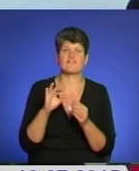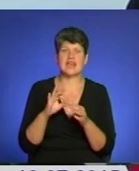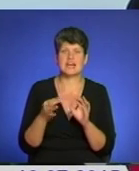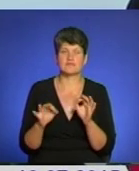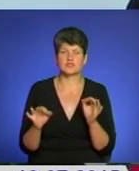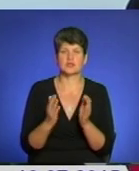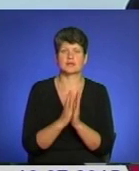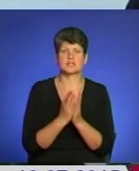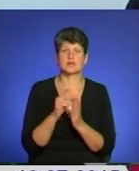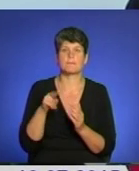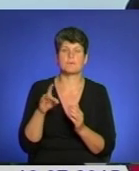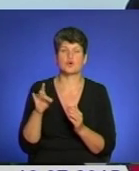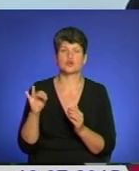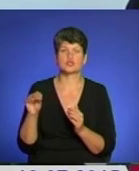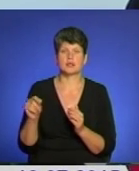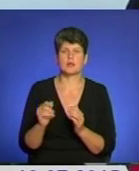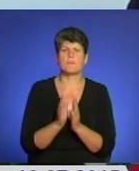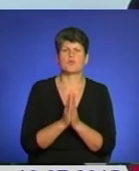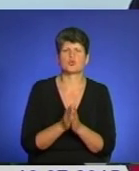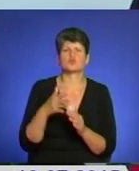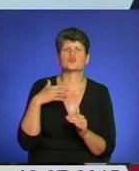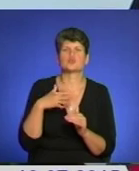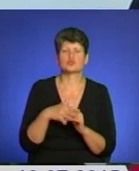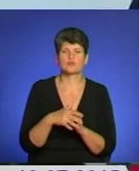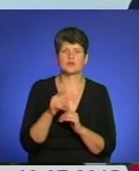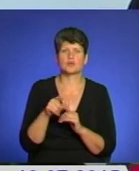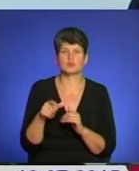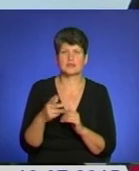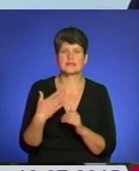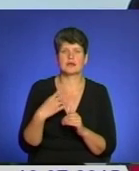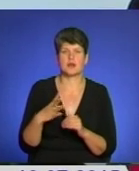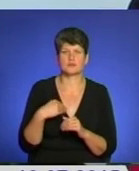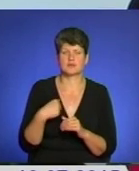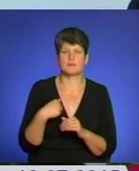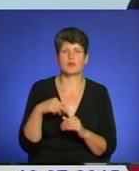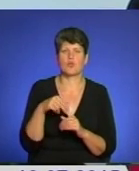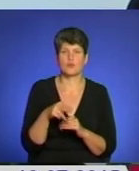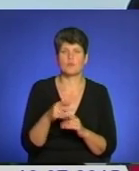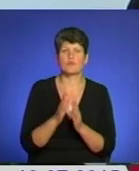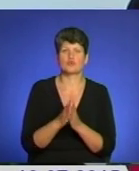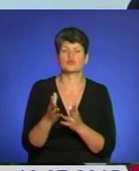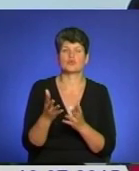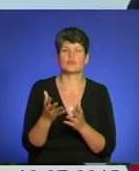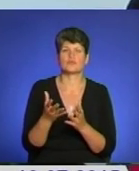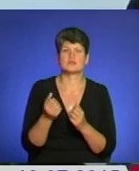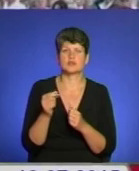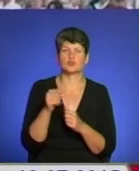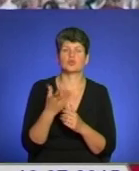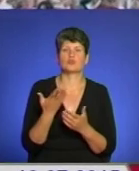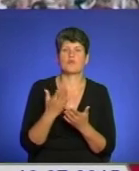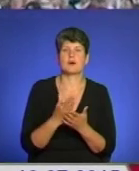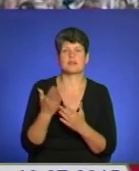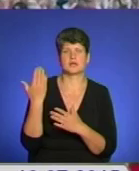книжка про чанина. Будь ласка, прошу зрозуміти, ті люди, які з нами ходять, прошу взяти з собою ту, яку вони мали з попередніх років.